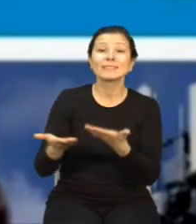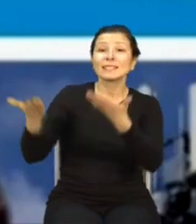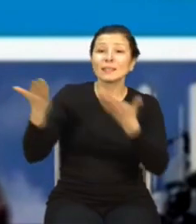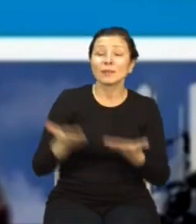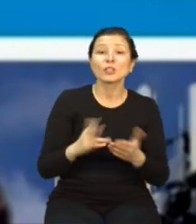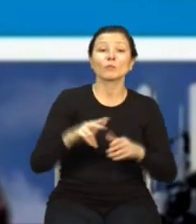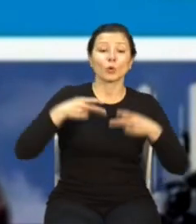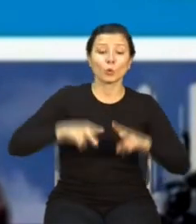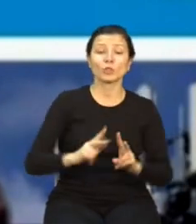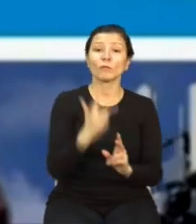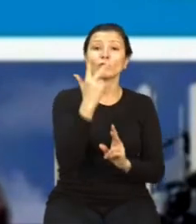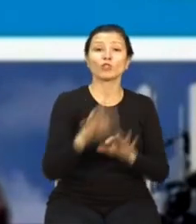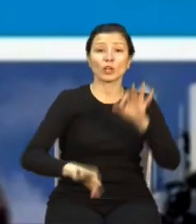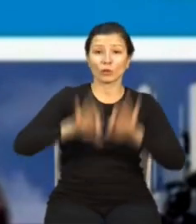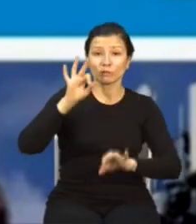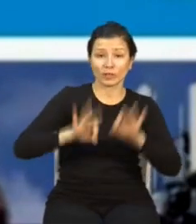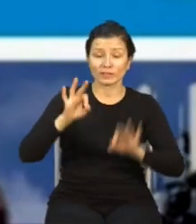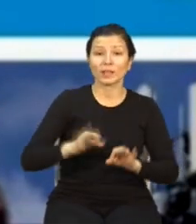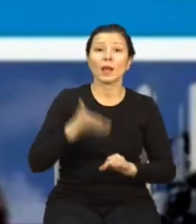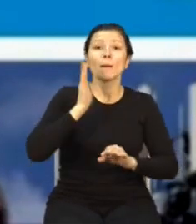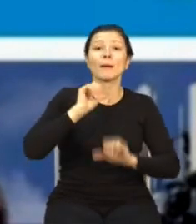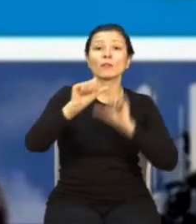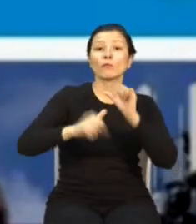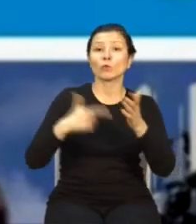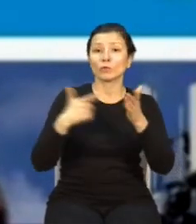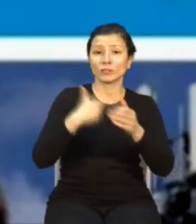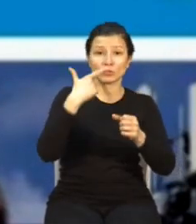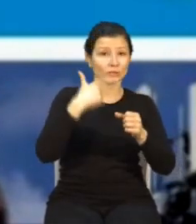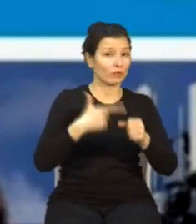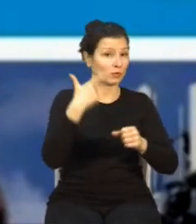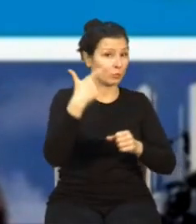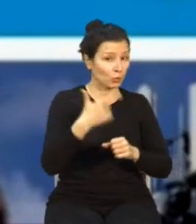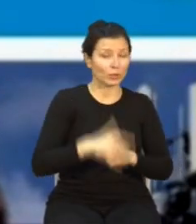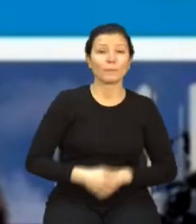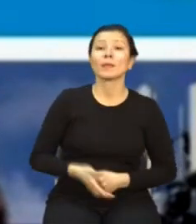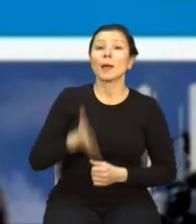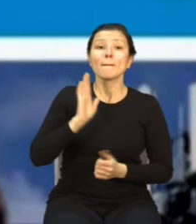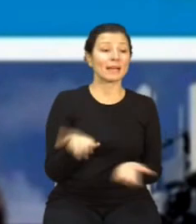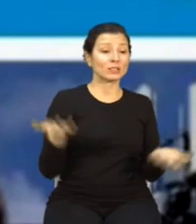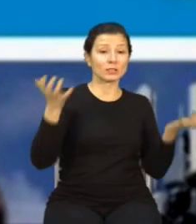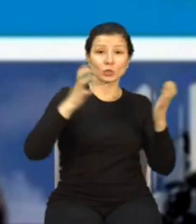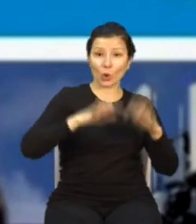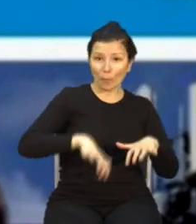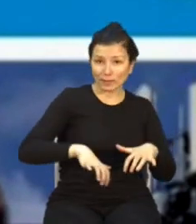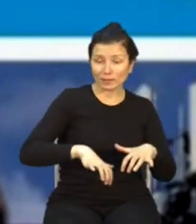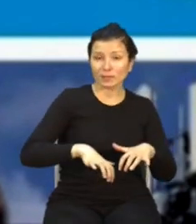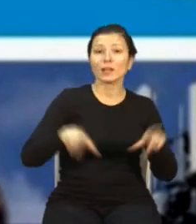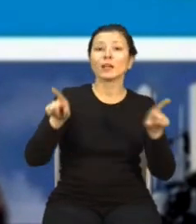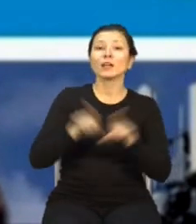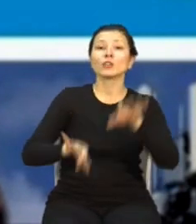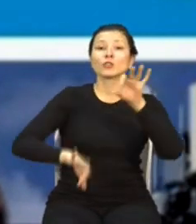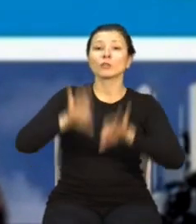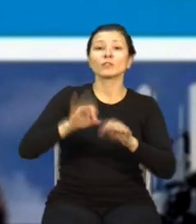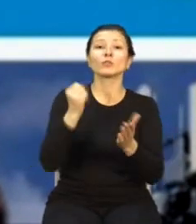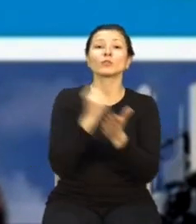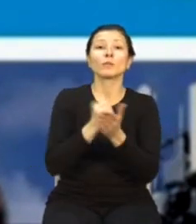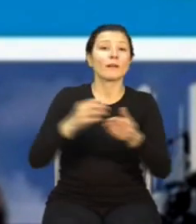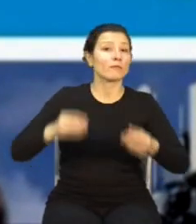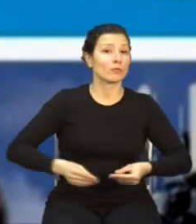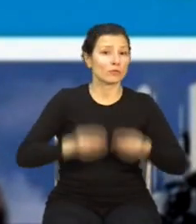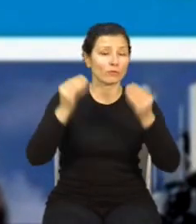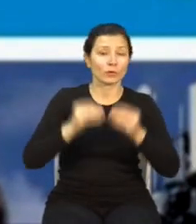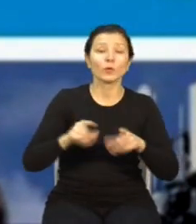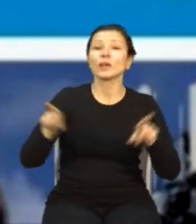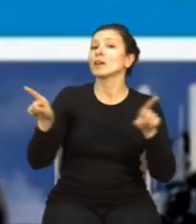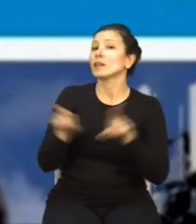konferencjach, które odbędą się w roku 2022. Odbędzie się zgromadzenie, również odbędzie się konferencja do spraw rozwoju i